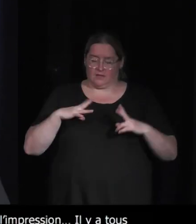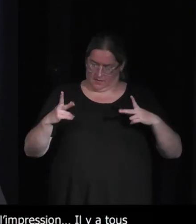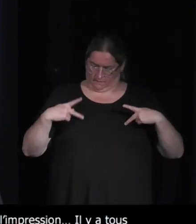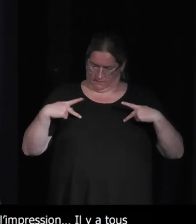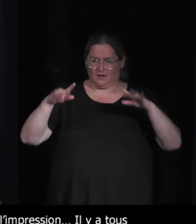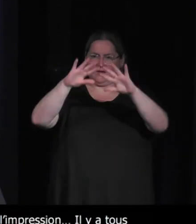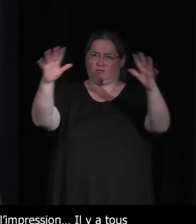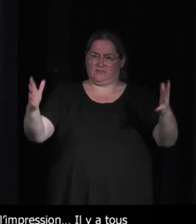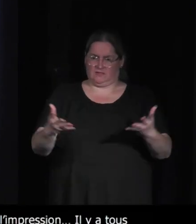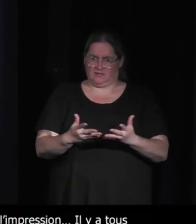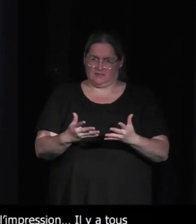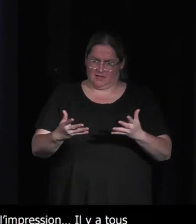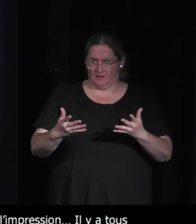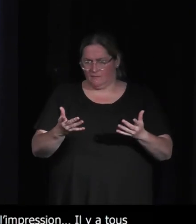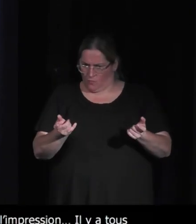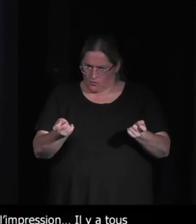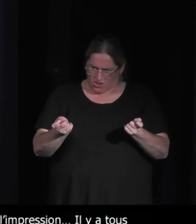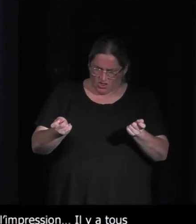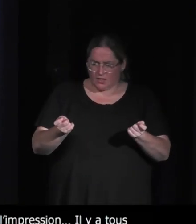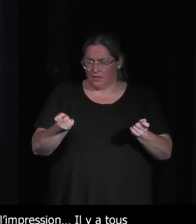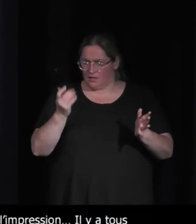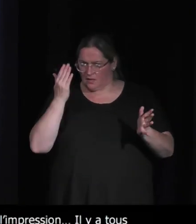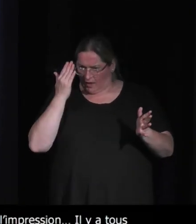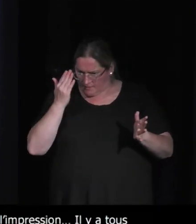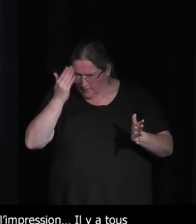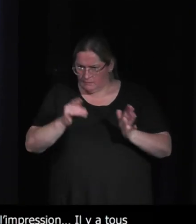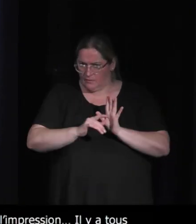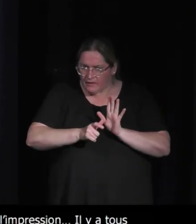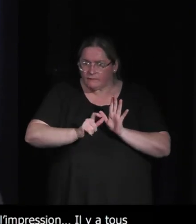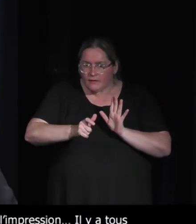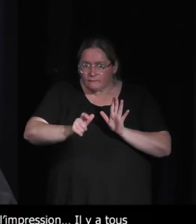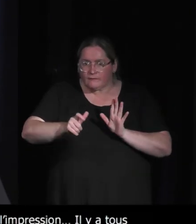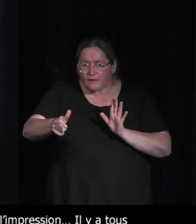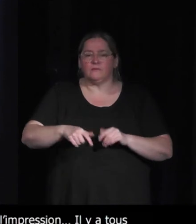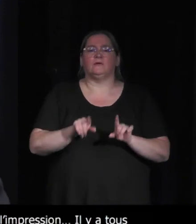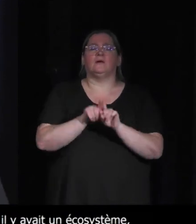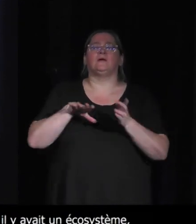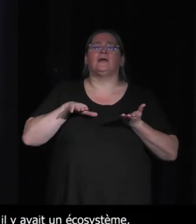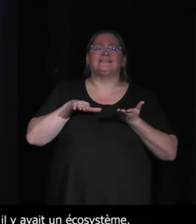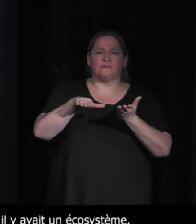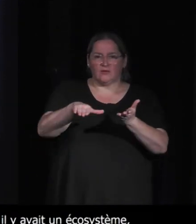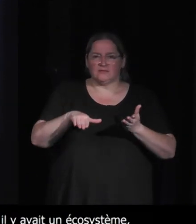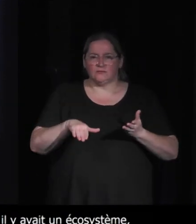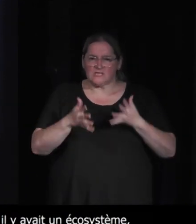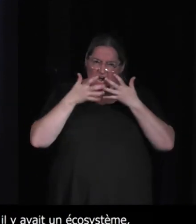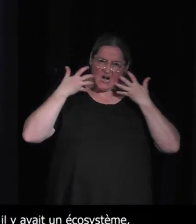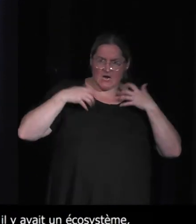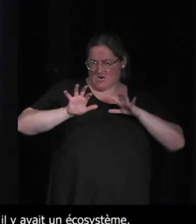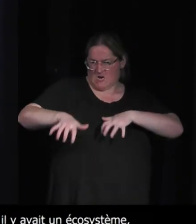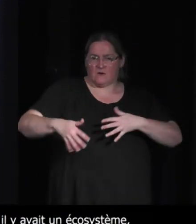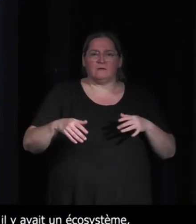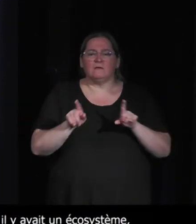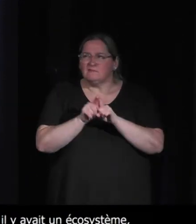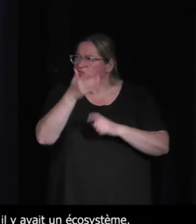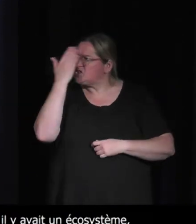gérer appuyer à un endroit pour qu'il se passe autre chose on avait des simulations de tigres et de je sais plus quel était